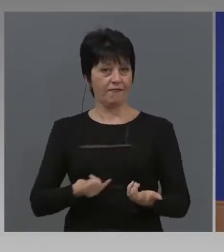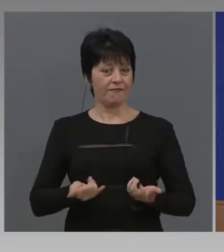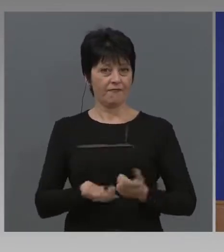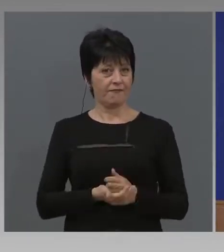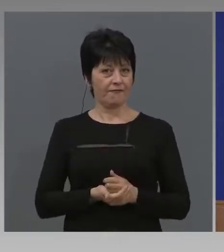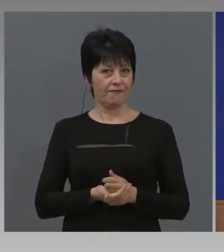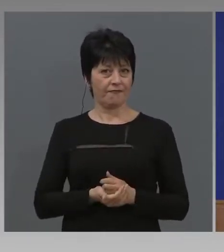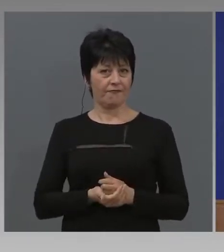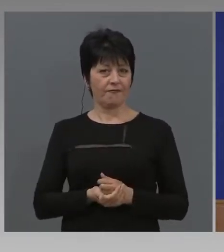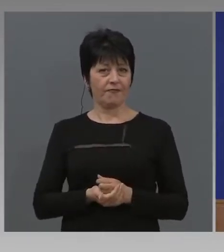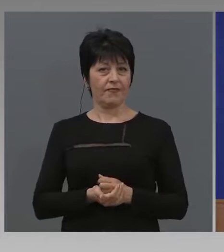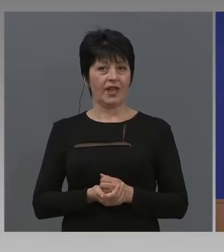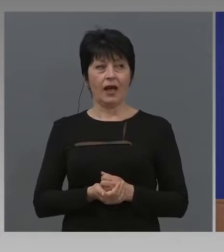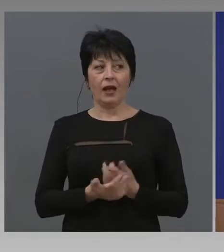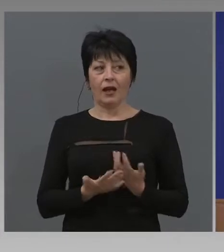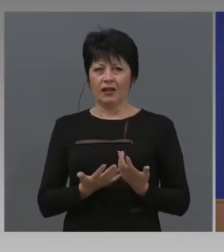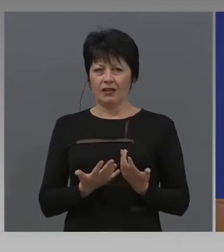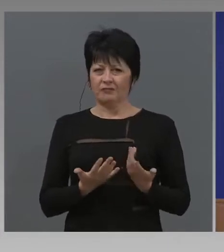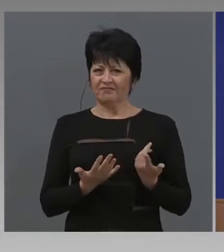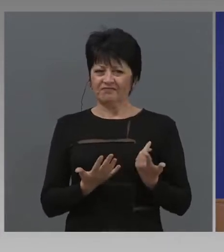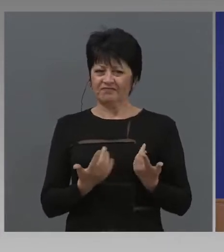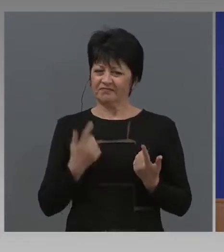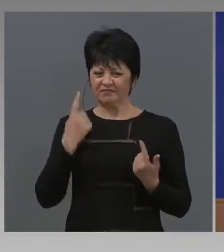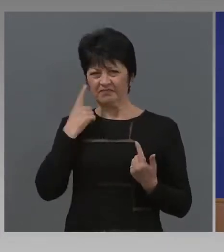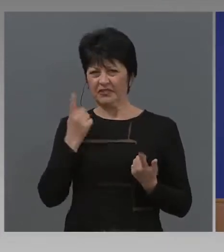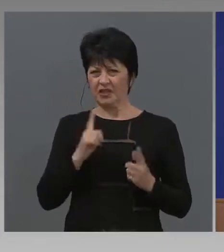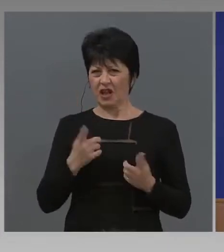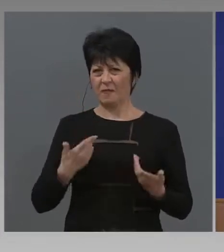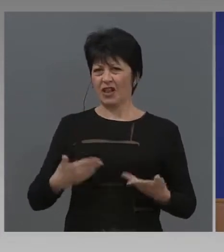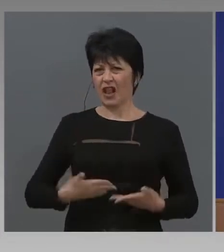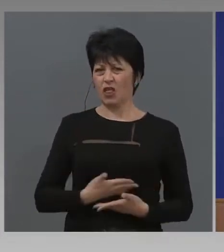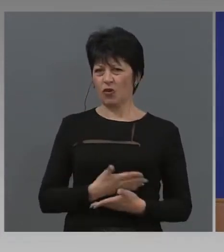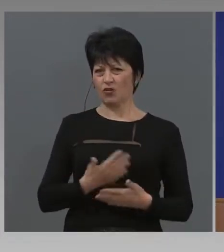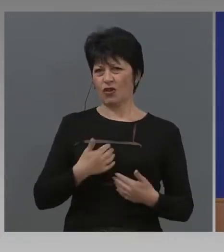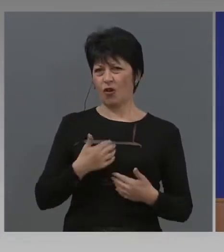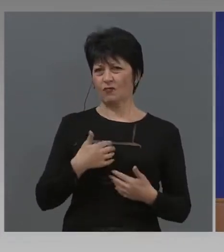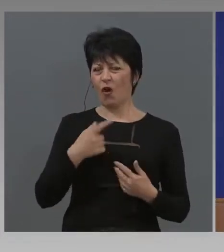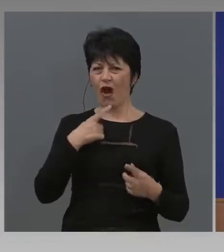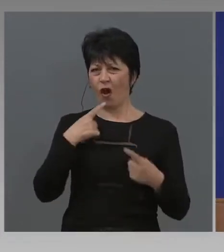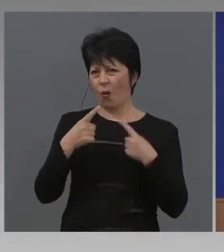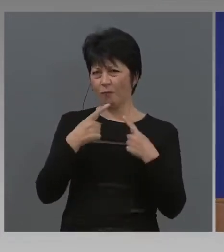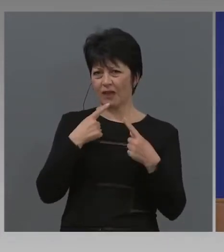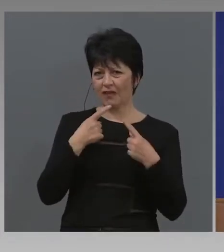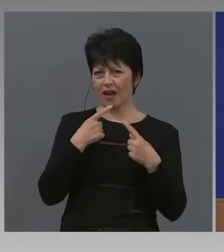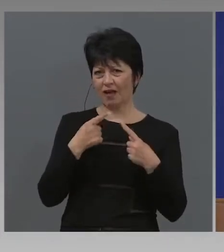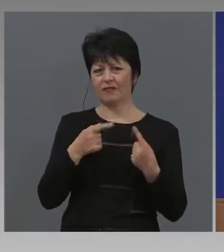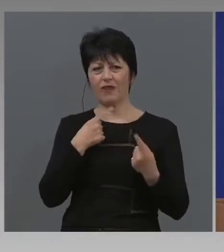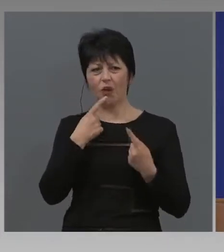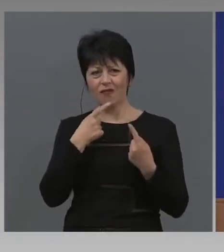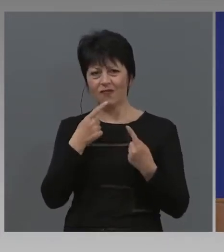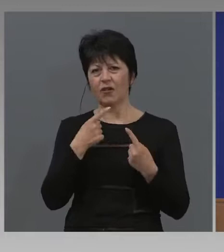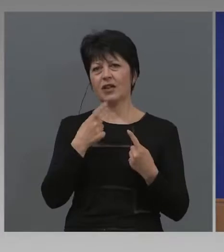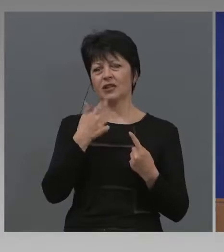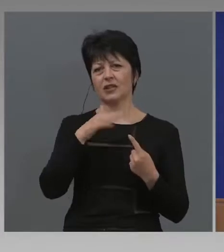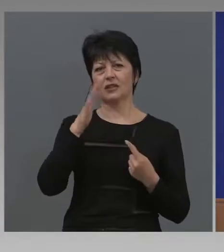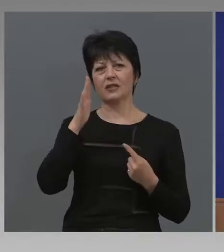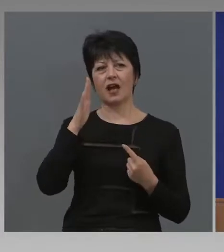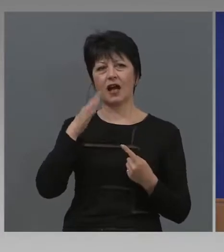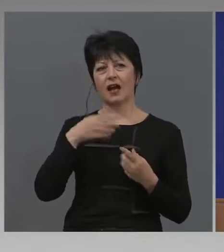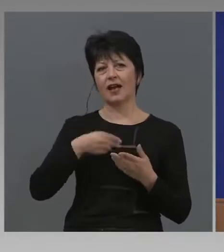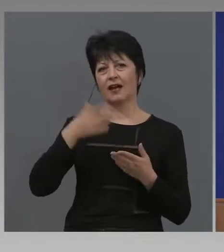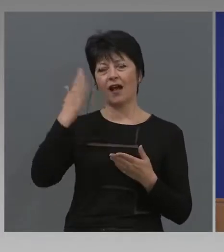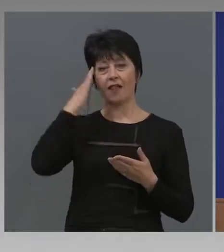Нада ли, имате нужда от моят коментар. Нескъм и главният прокурор говори, и главният секретар свършиха добра работа,